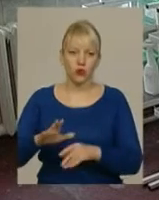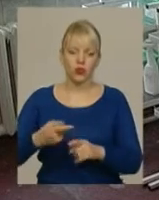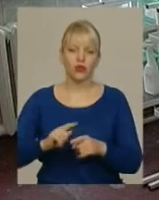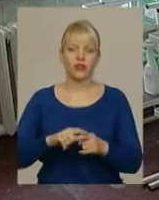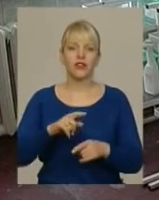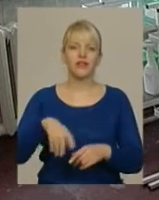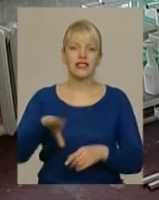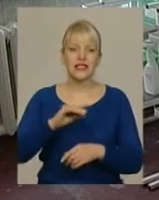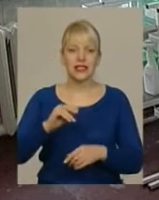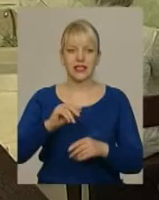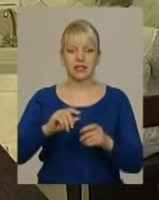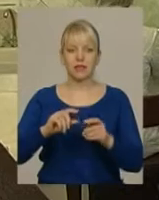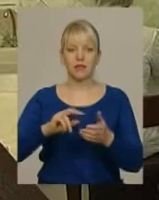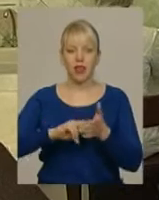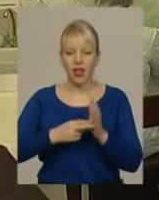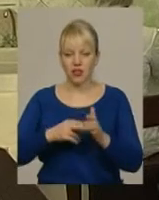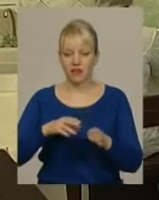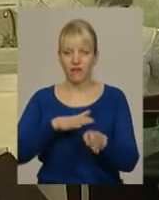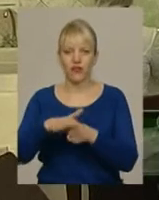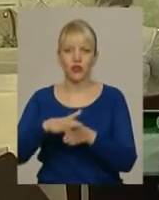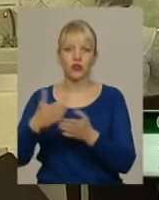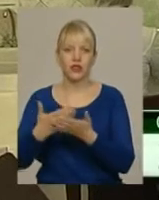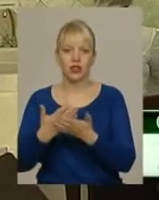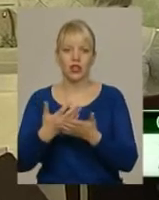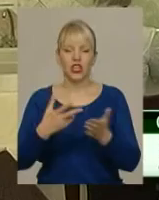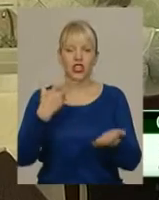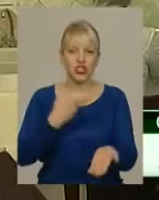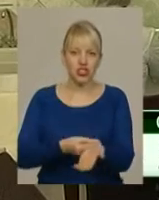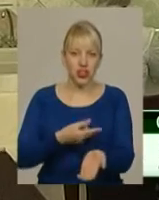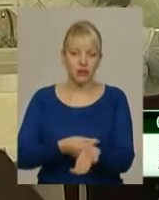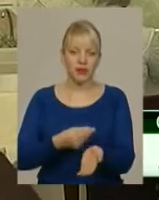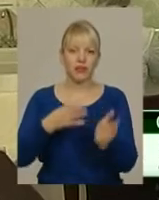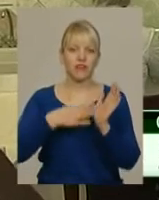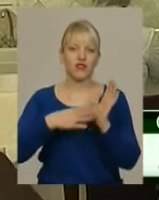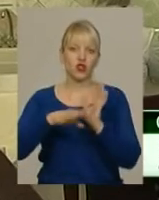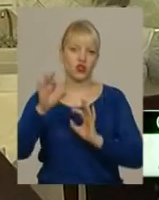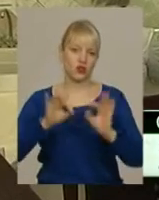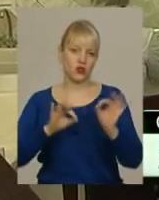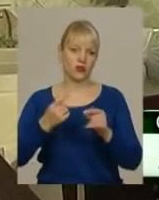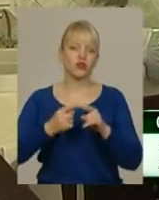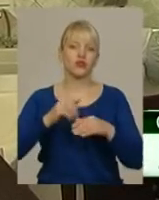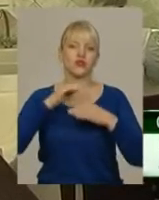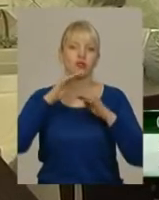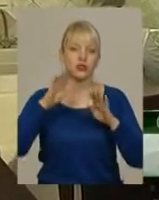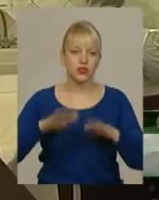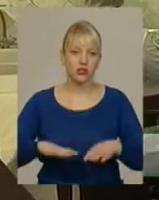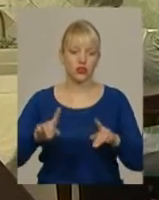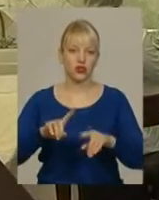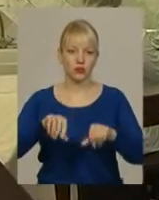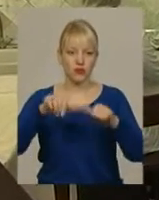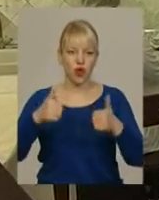дитячих закладах майже виконані. У нас щеплено приблизно до 90% дітей. Цього достатньо, щоб сформулювати